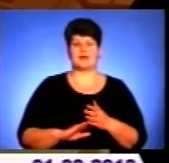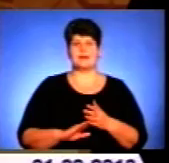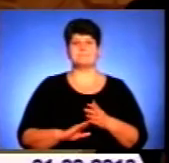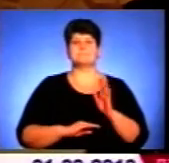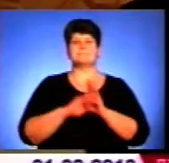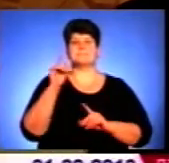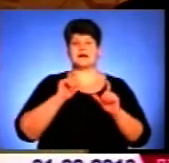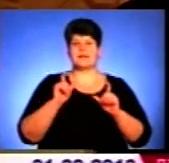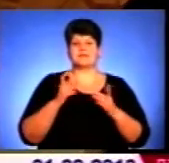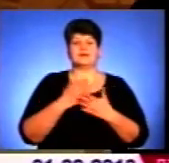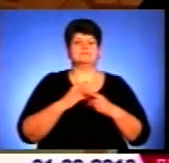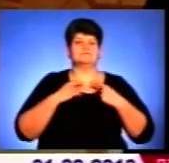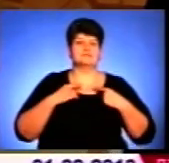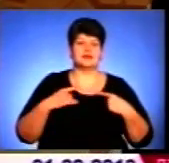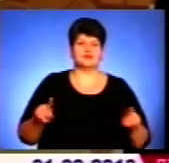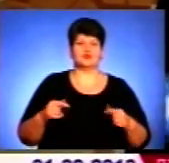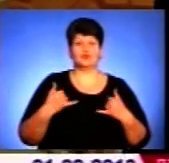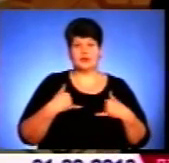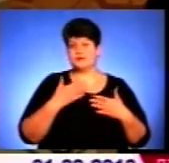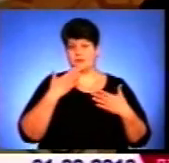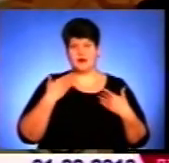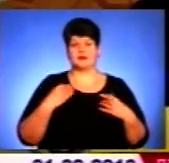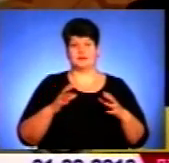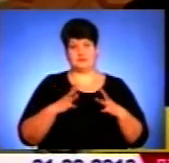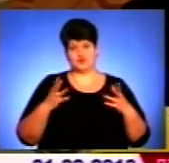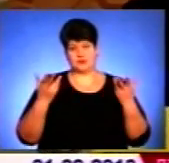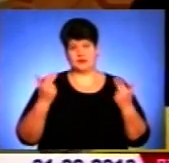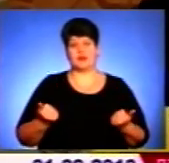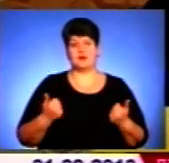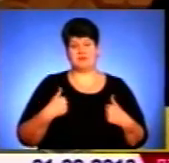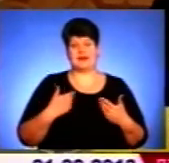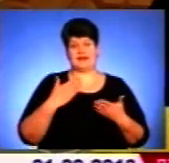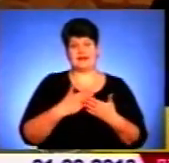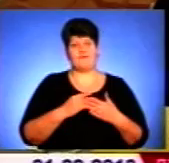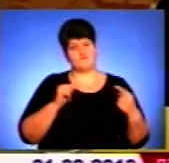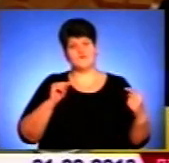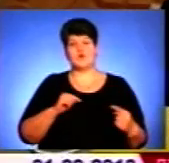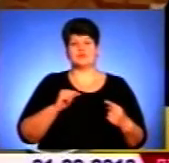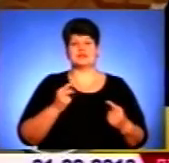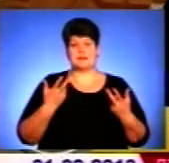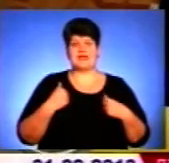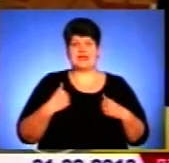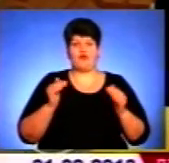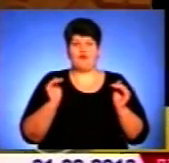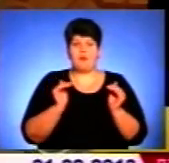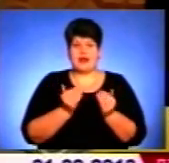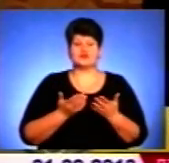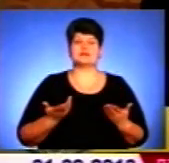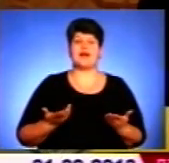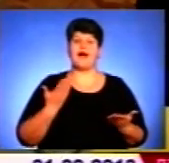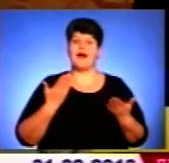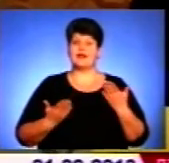зовсім іншим. Так, в нас немає більшості. Ми є в опозиції, ми є в меншості. Але